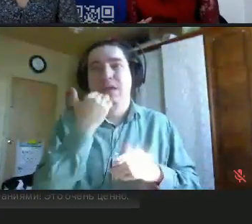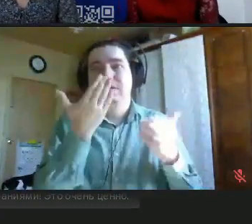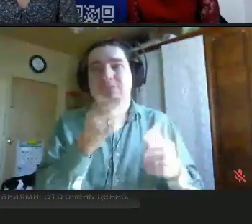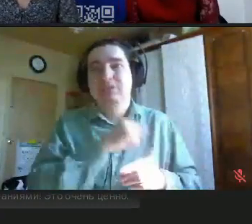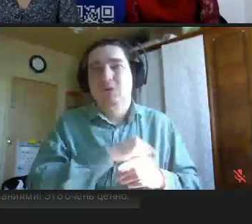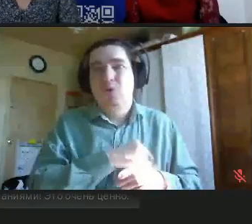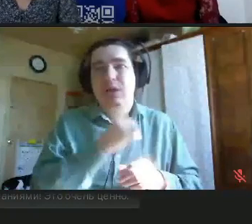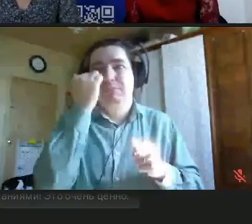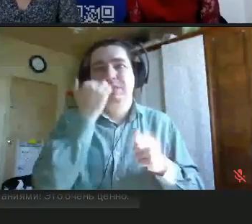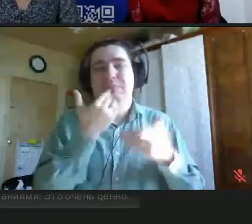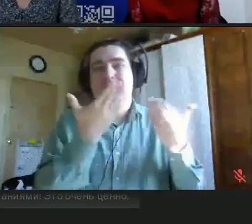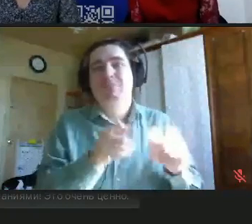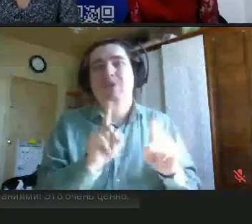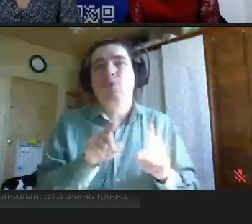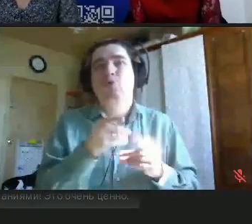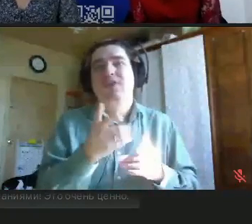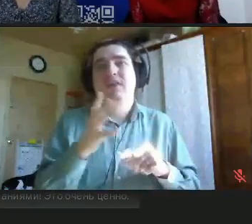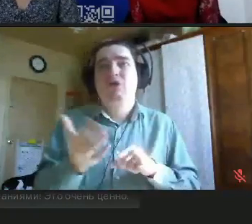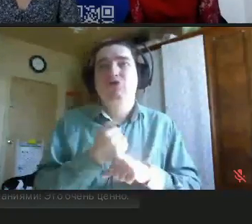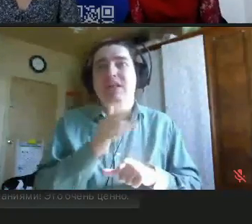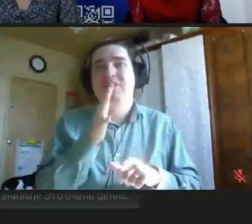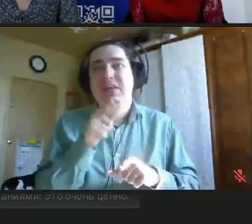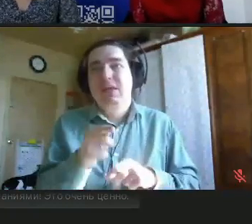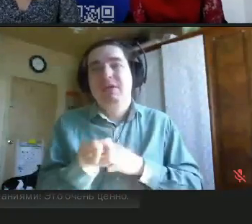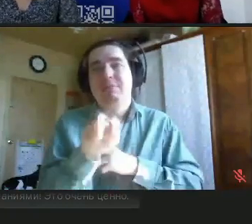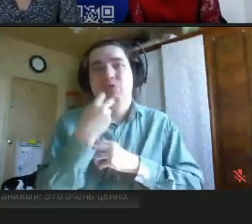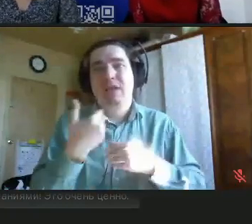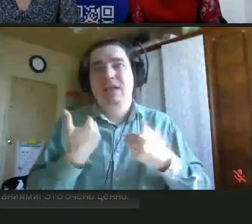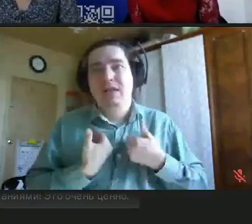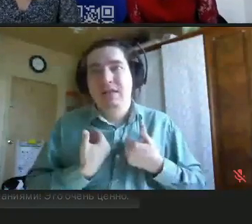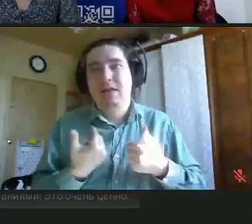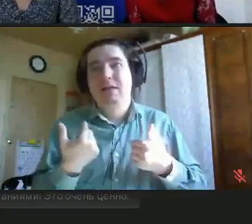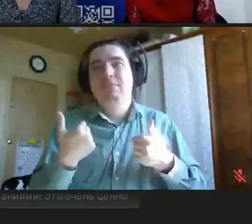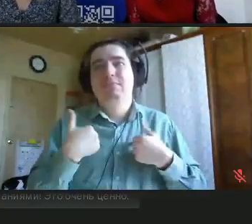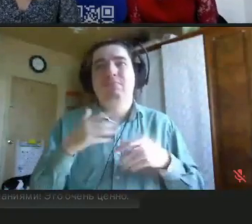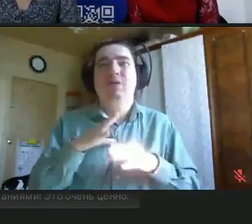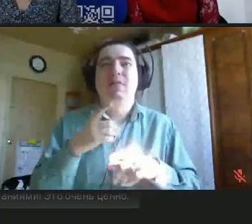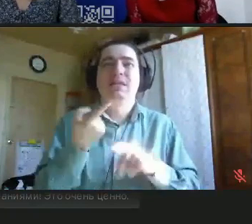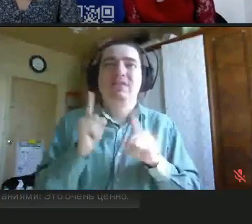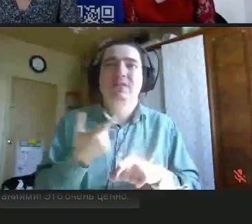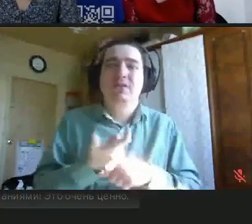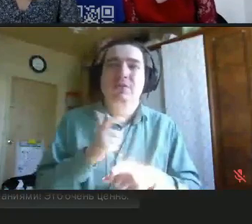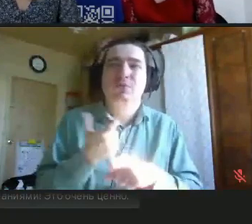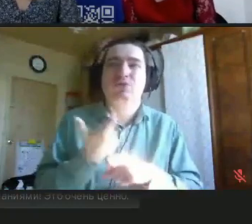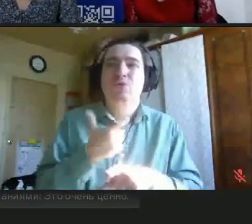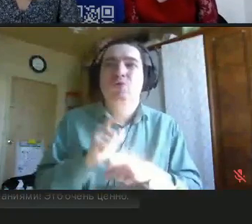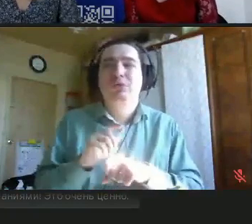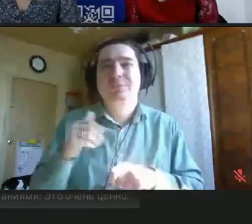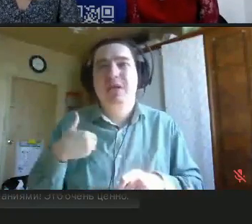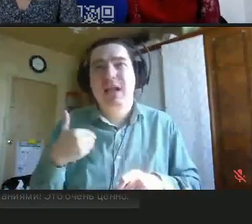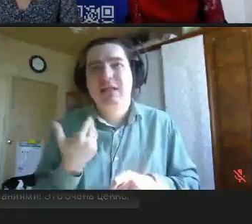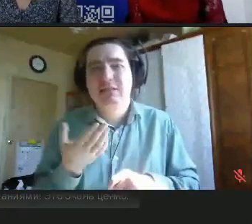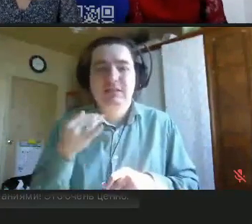Спасибо большое, что позвали. Спасибо вам большое, действительно, очень-очень много полезной